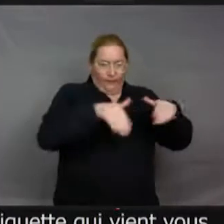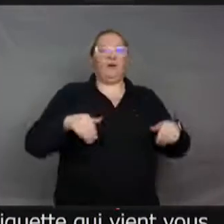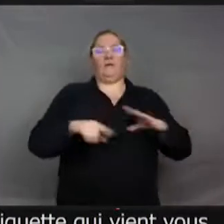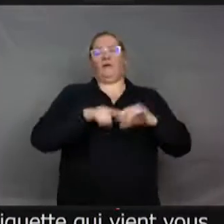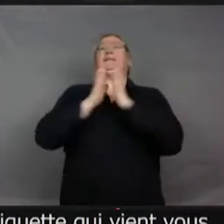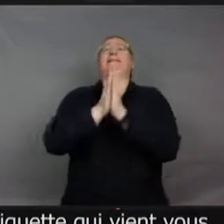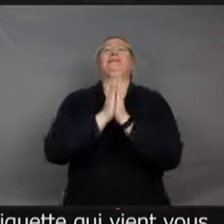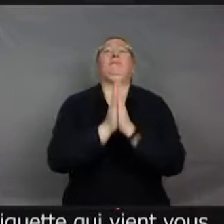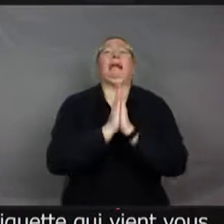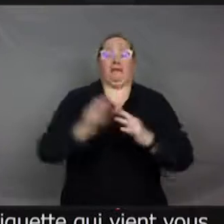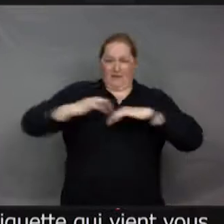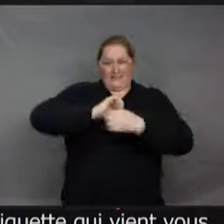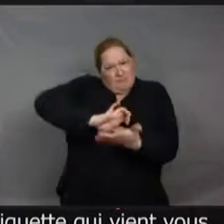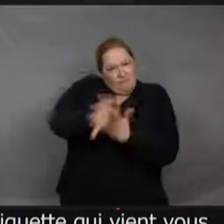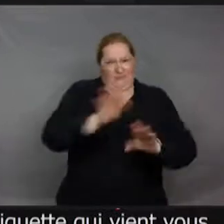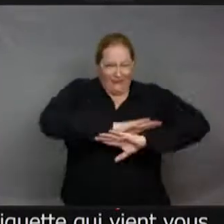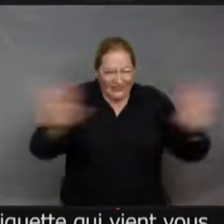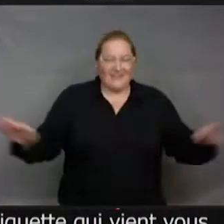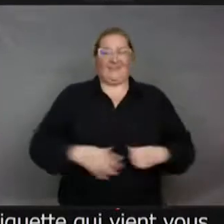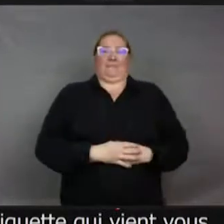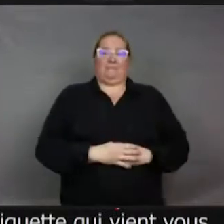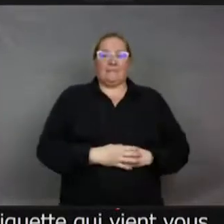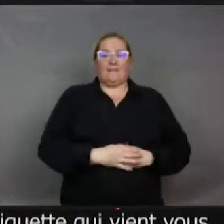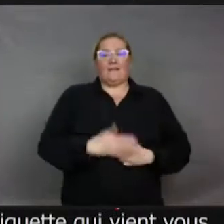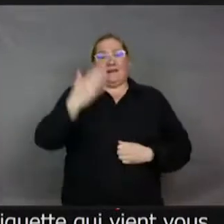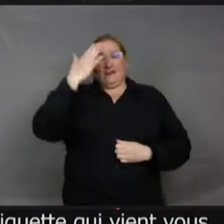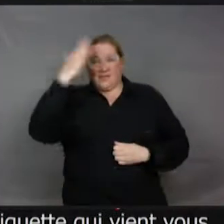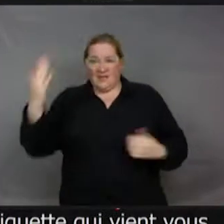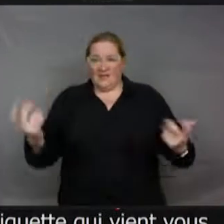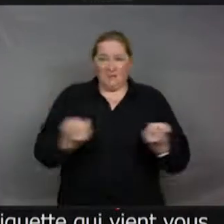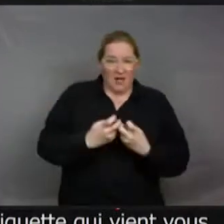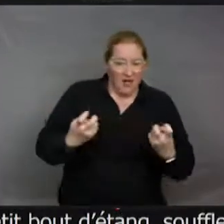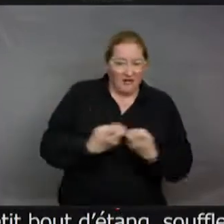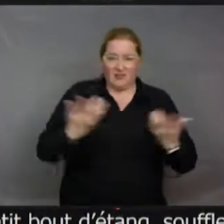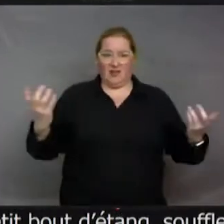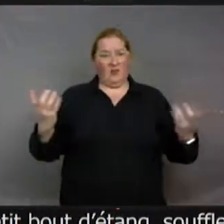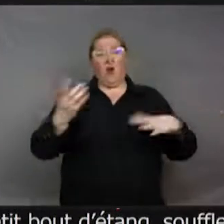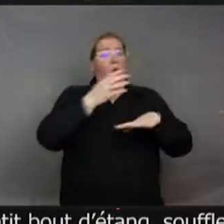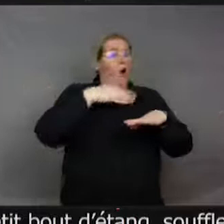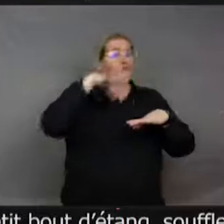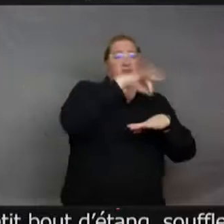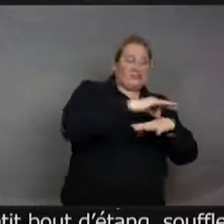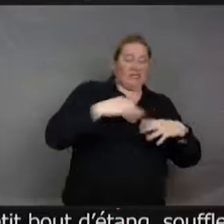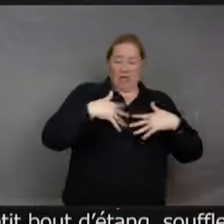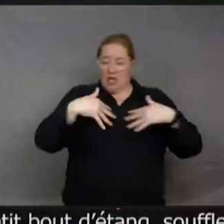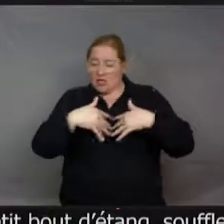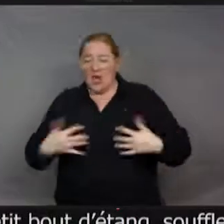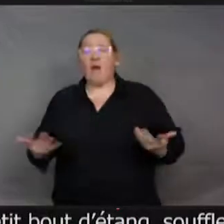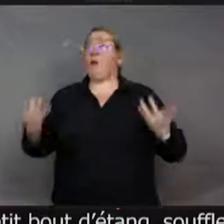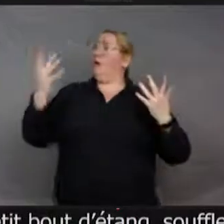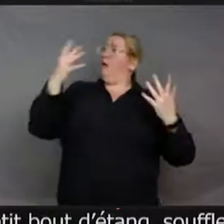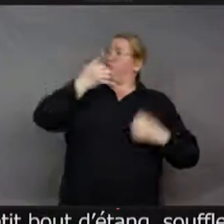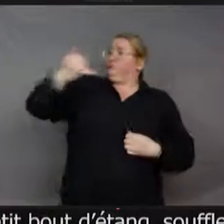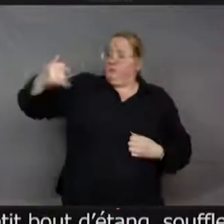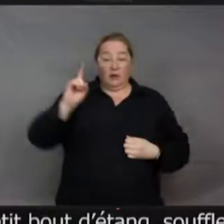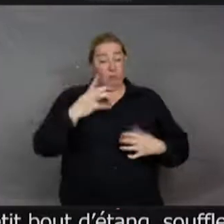écraser les insectes. puis en plus, quand on est détendu du moustique, ou de la guêpe ou du frelon, ben on est complètement... Ça veut vraiment dire